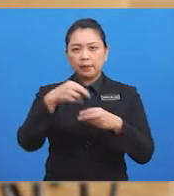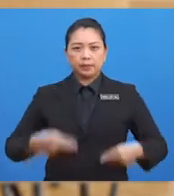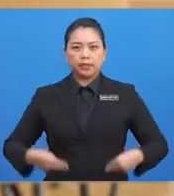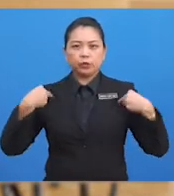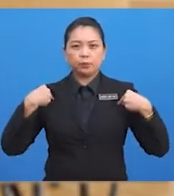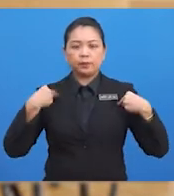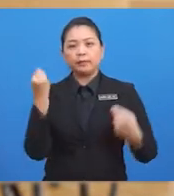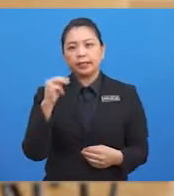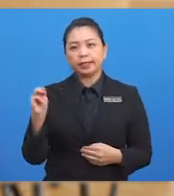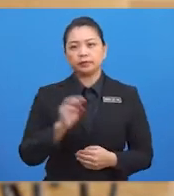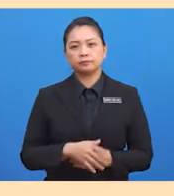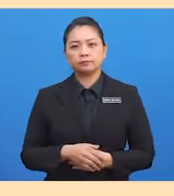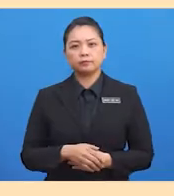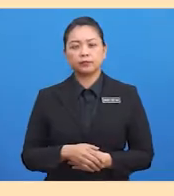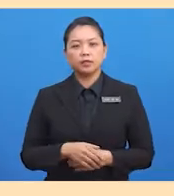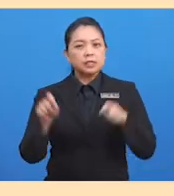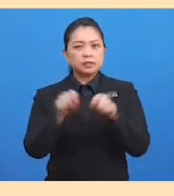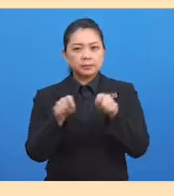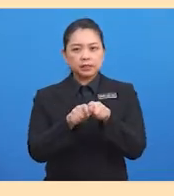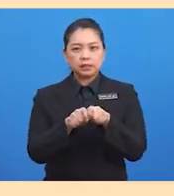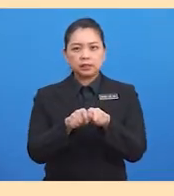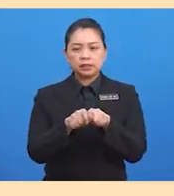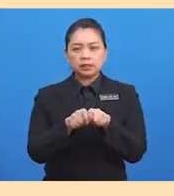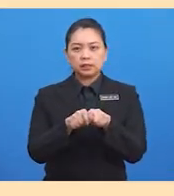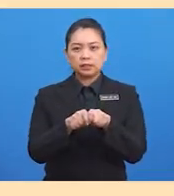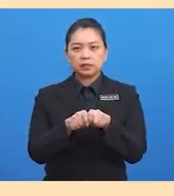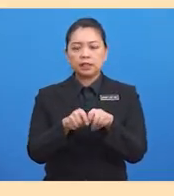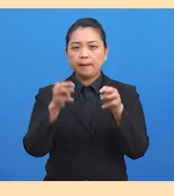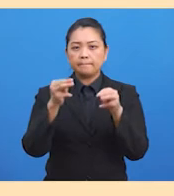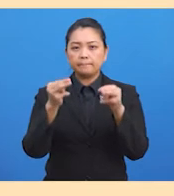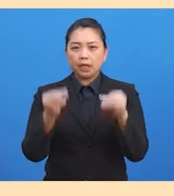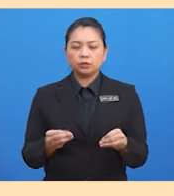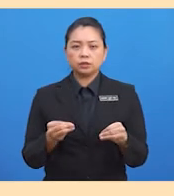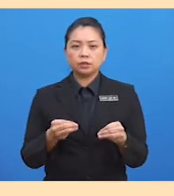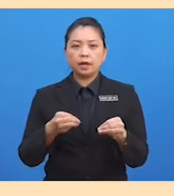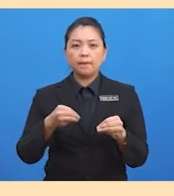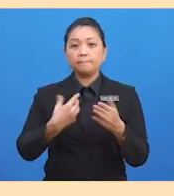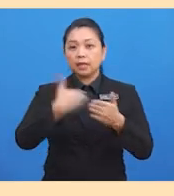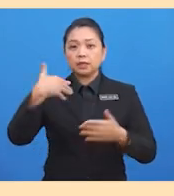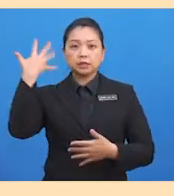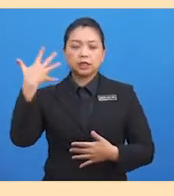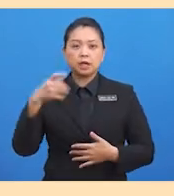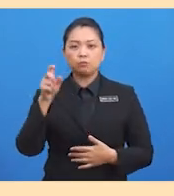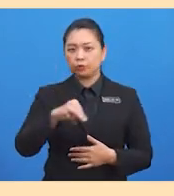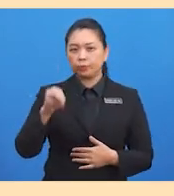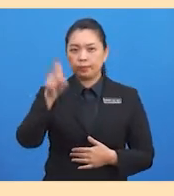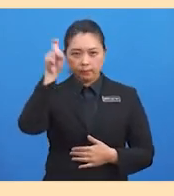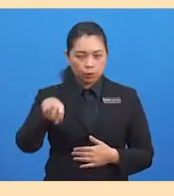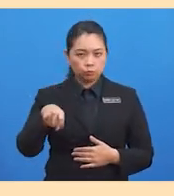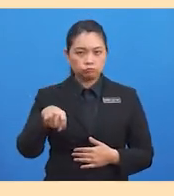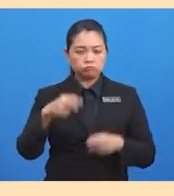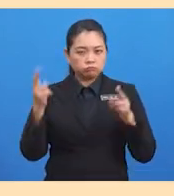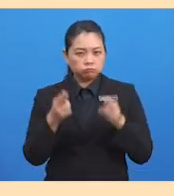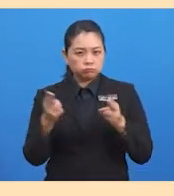kehidupan mereka. seperti manusia zaman prasejarah, murid-murid perlu gigih berusaha